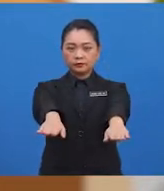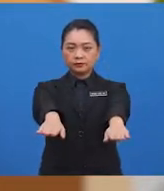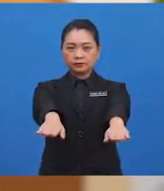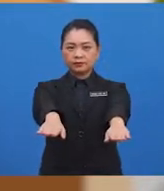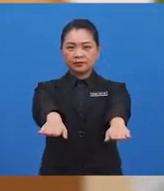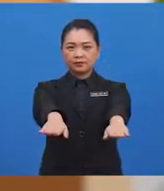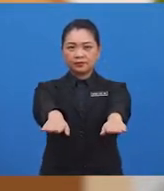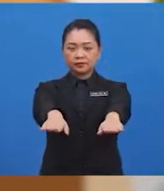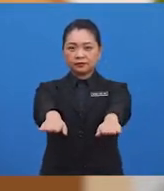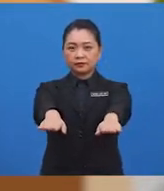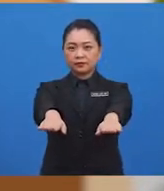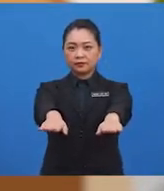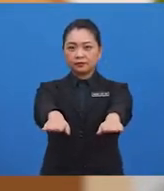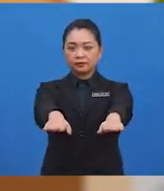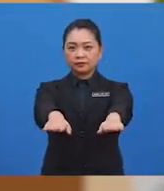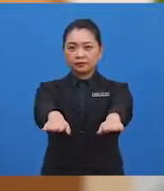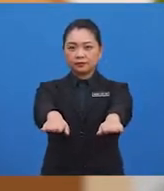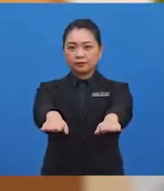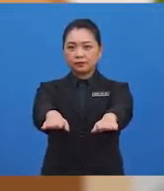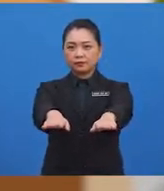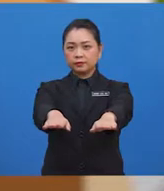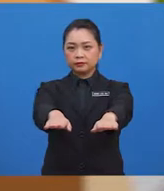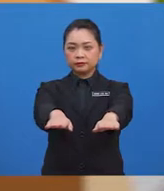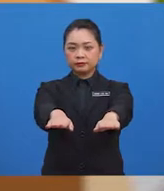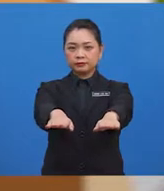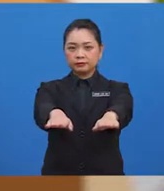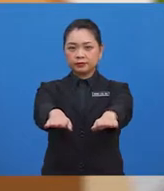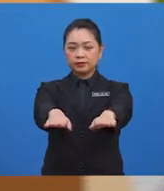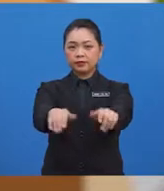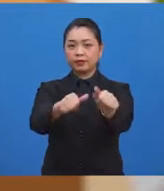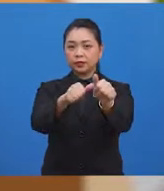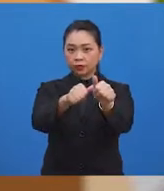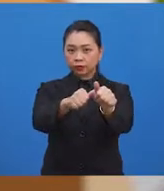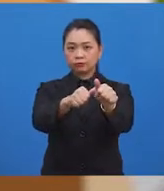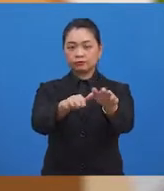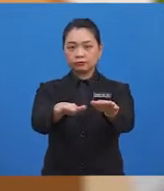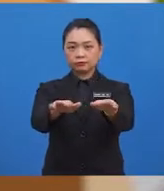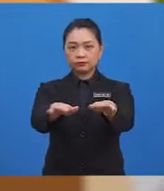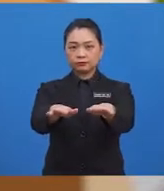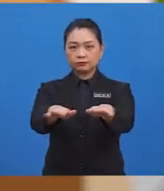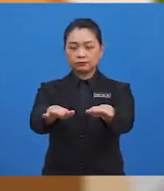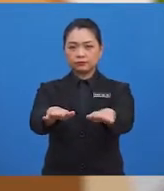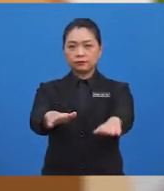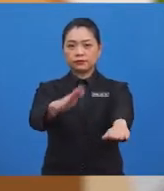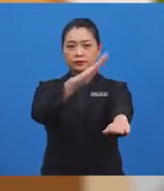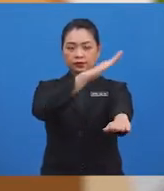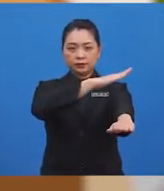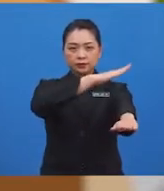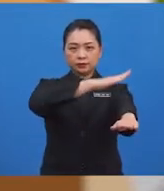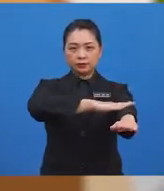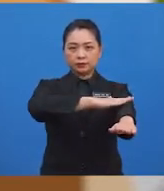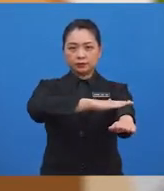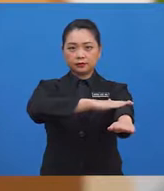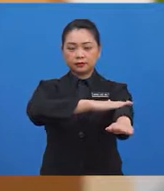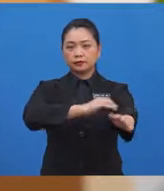selari. Dua tangan ke depan, dua tangan ke depan. Itu garis selari. Silang